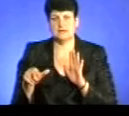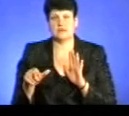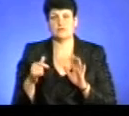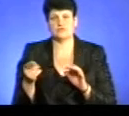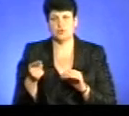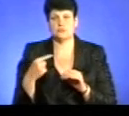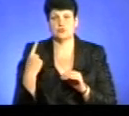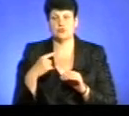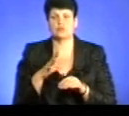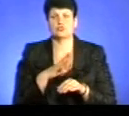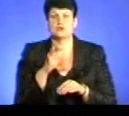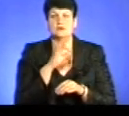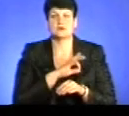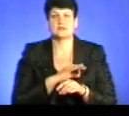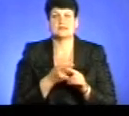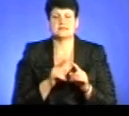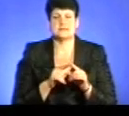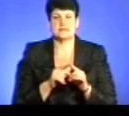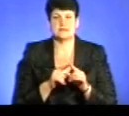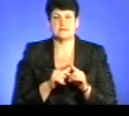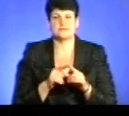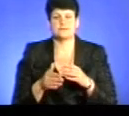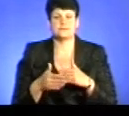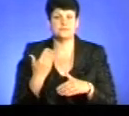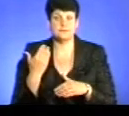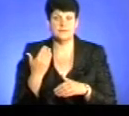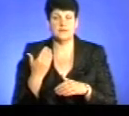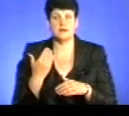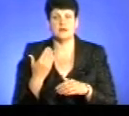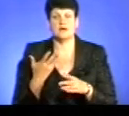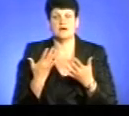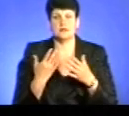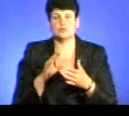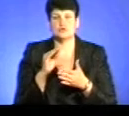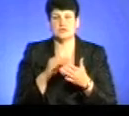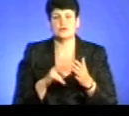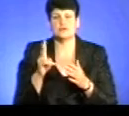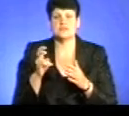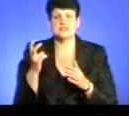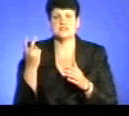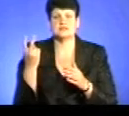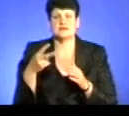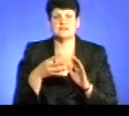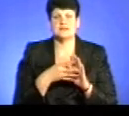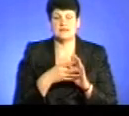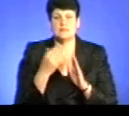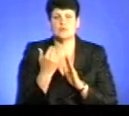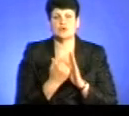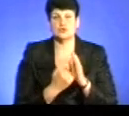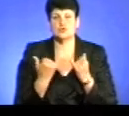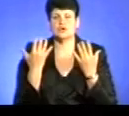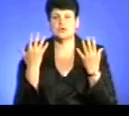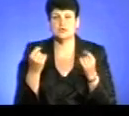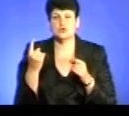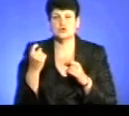Тернопільській області застосована ця санкція, але виконавцям складно 229 протоколів. Тобто на сьогоднішній день ще